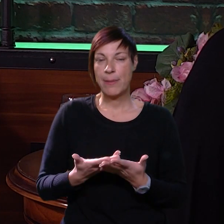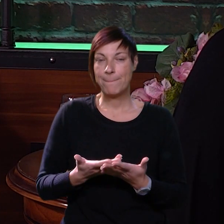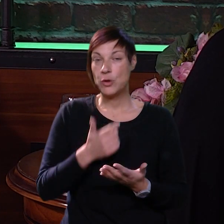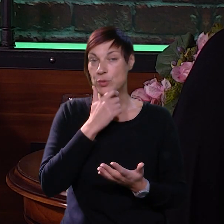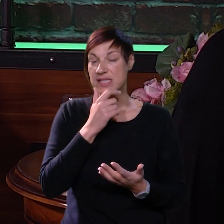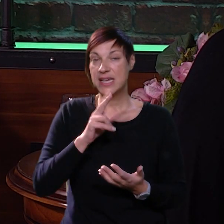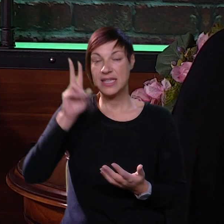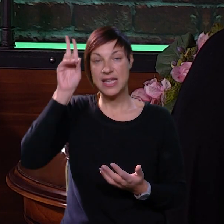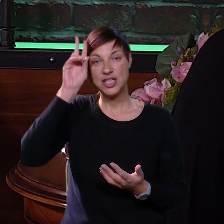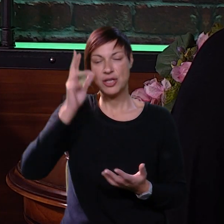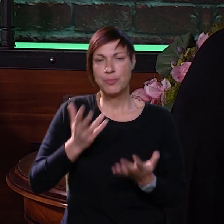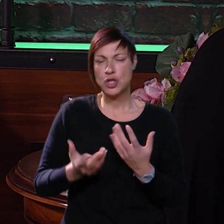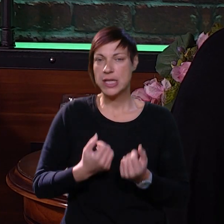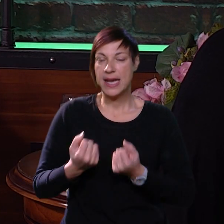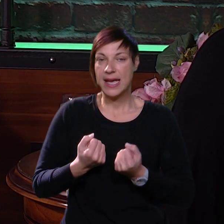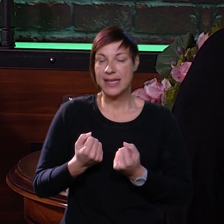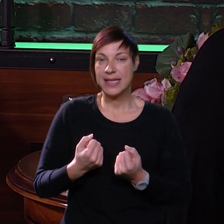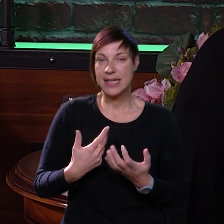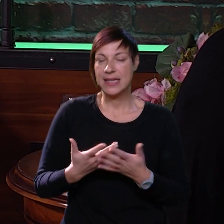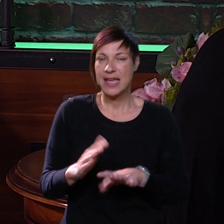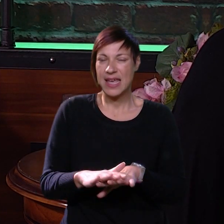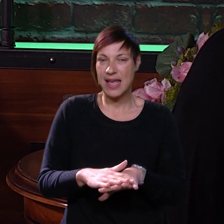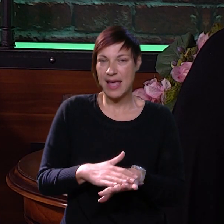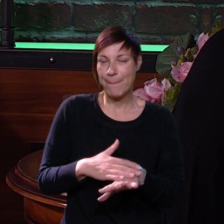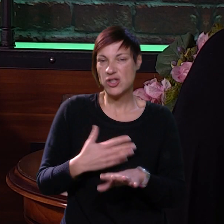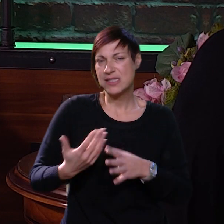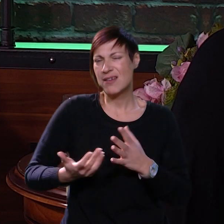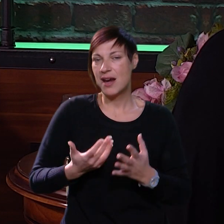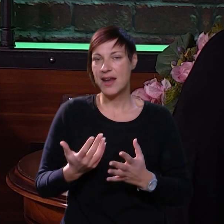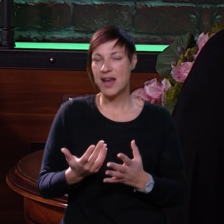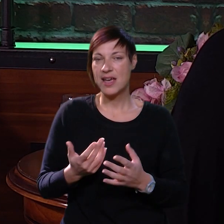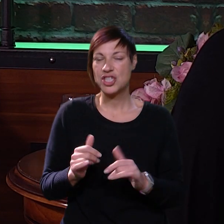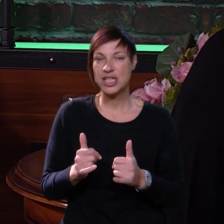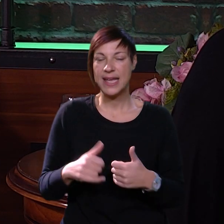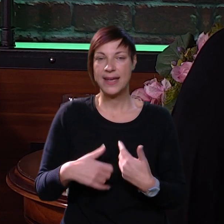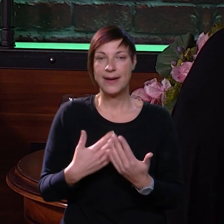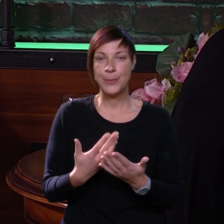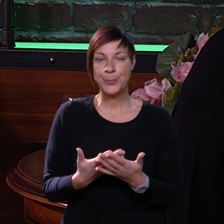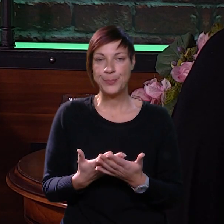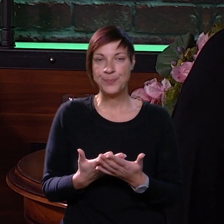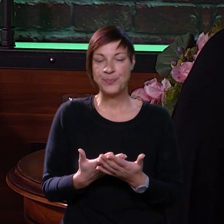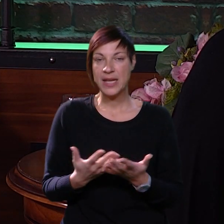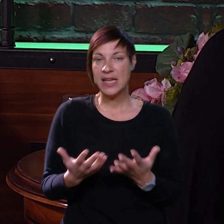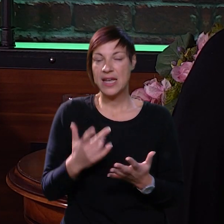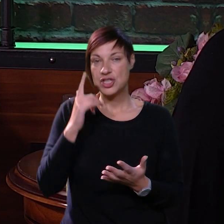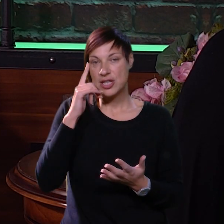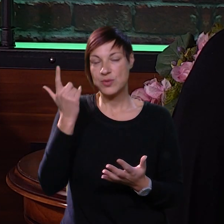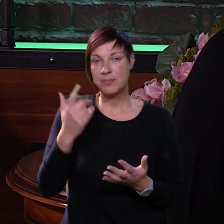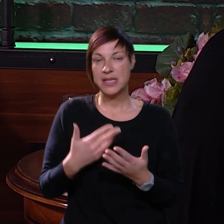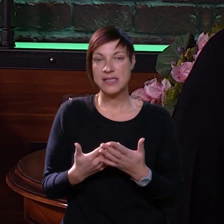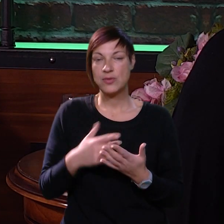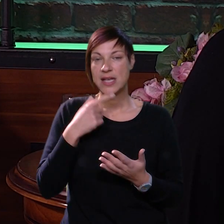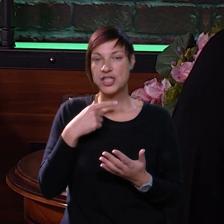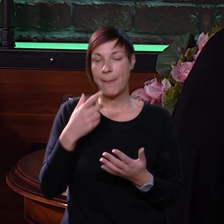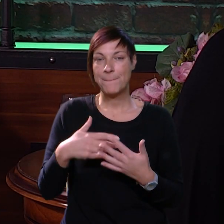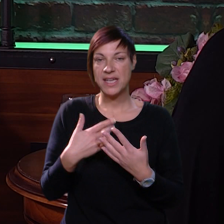poput odraslih, neće možda reagirati na neke emocionalne načine ili na neke načine u smislu